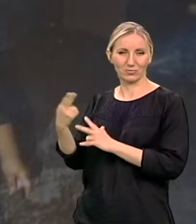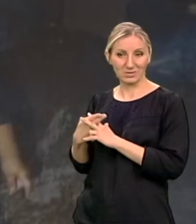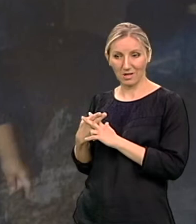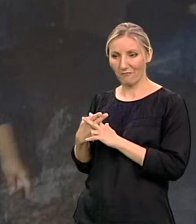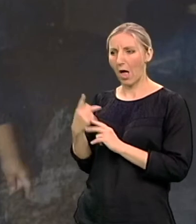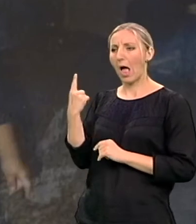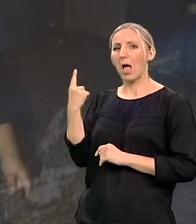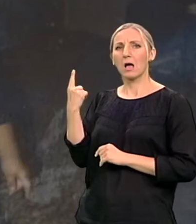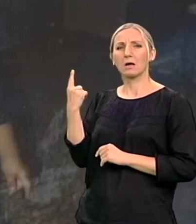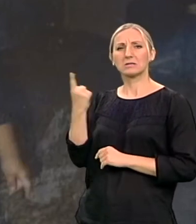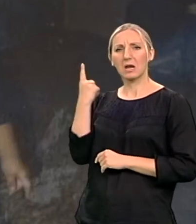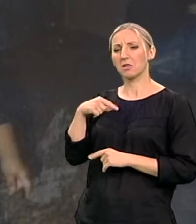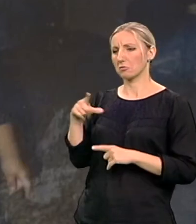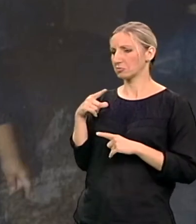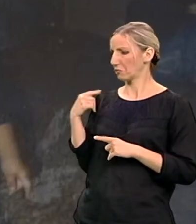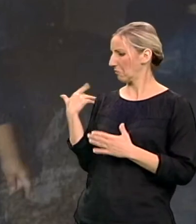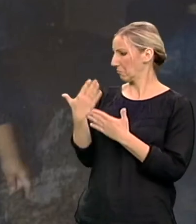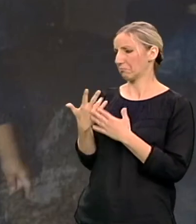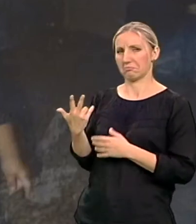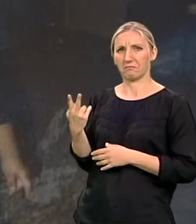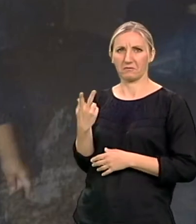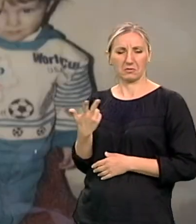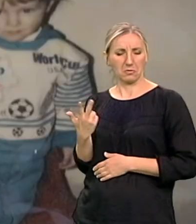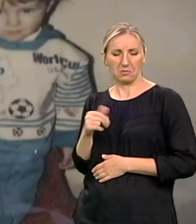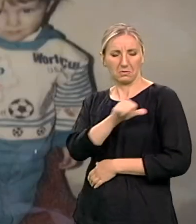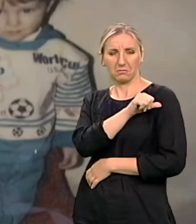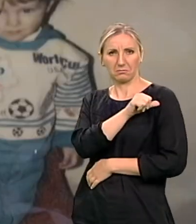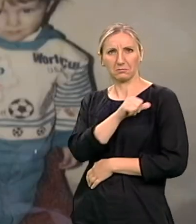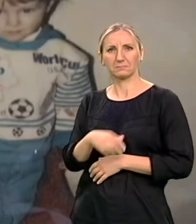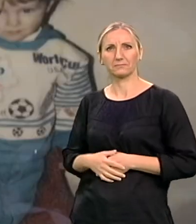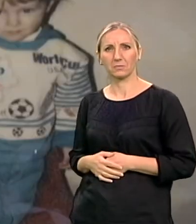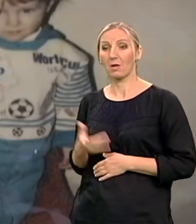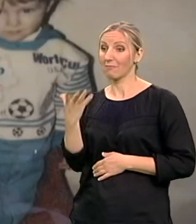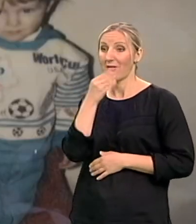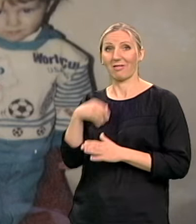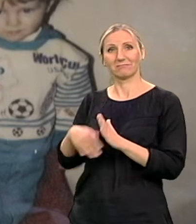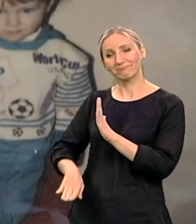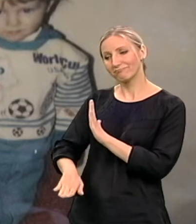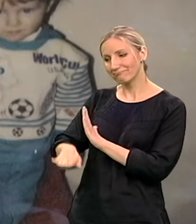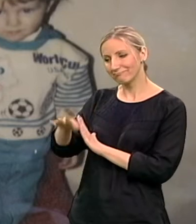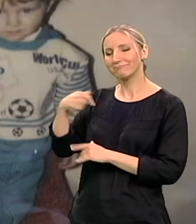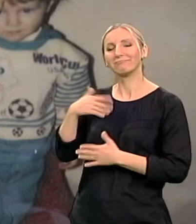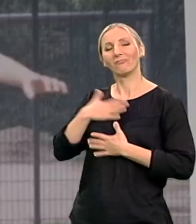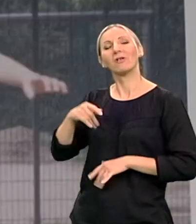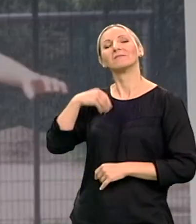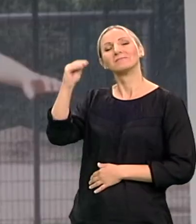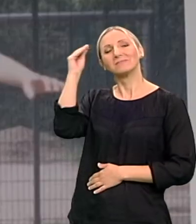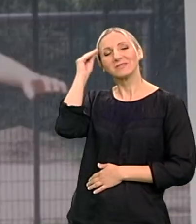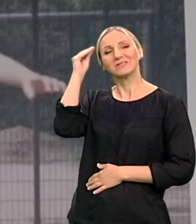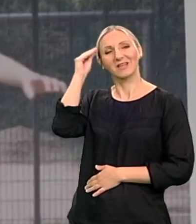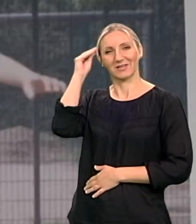I eto, taj period je stvarno jedno lepo detinstvo i prosto jedan period kojeg se rado sećam. Sve ono što je